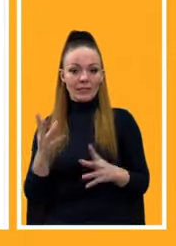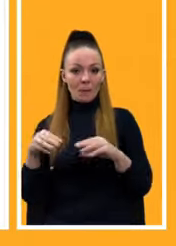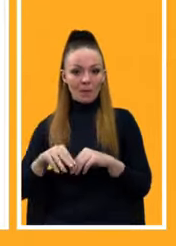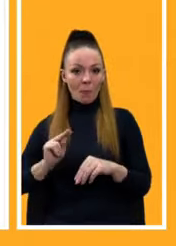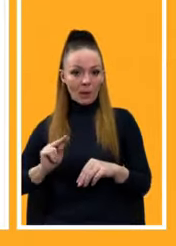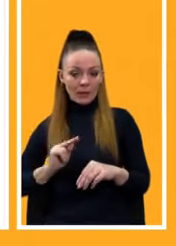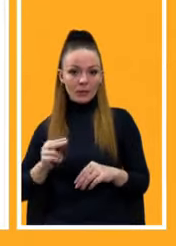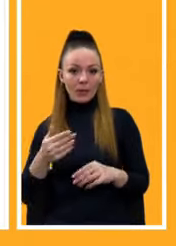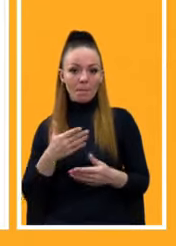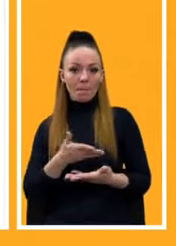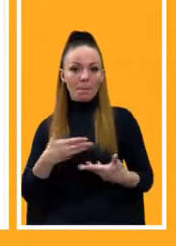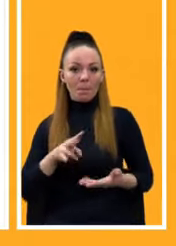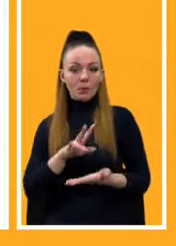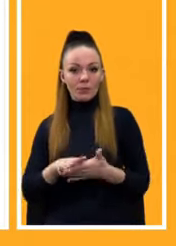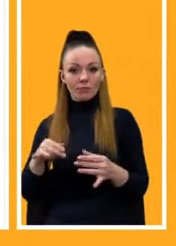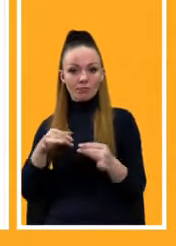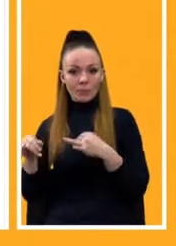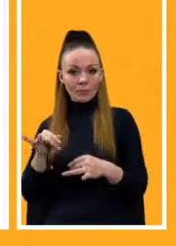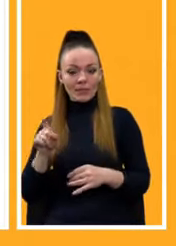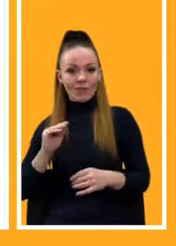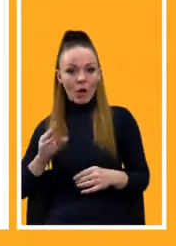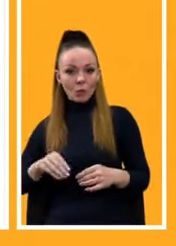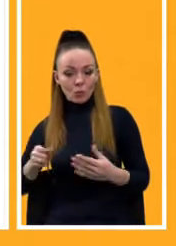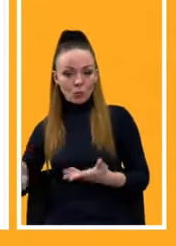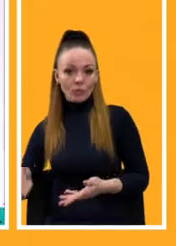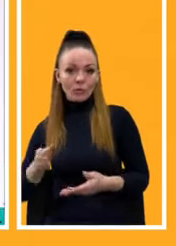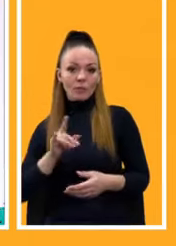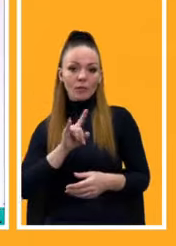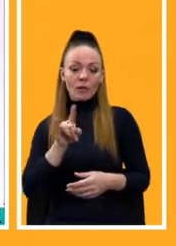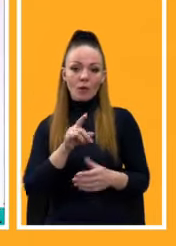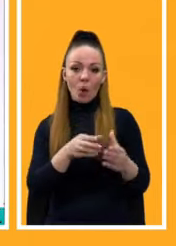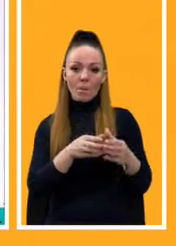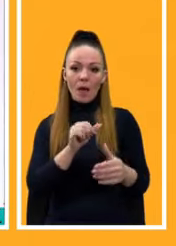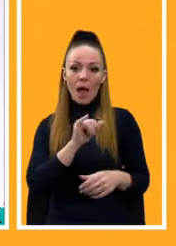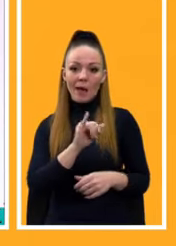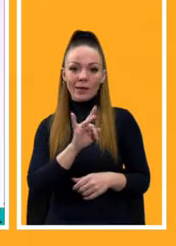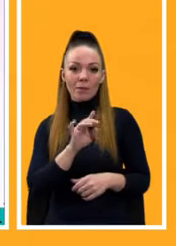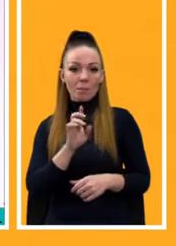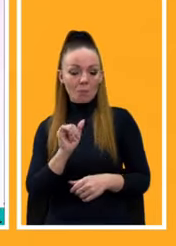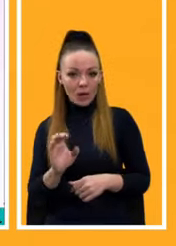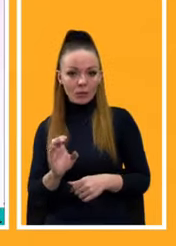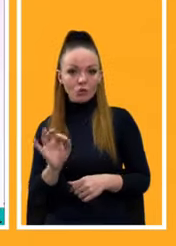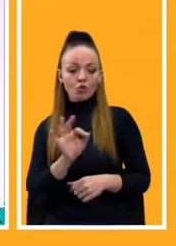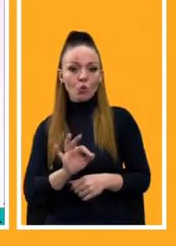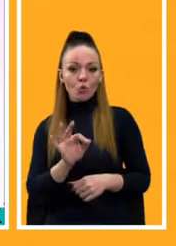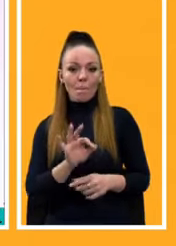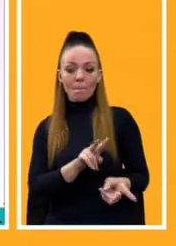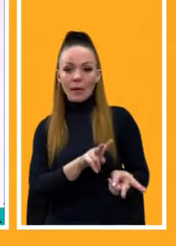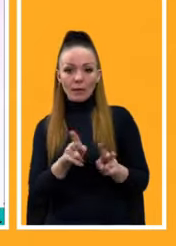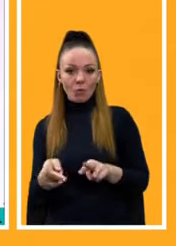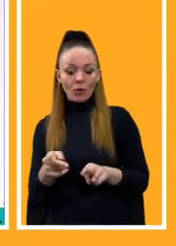обговорюємо і з французькою стороною, і з компанією Airbus, це щодо перетворення